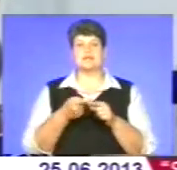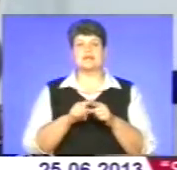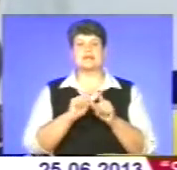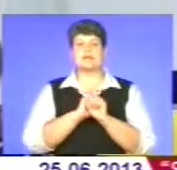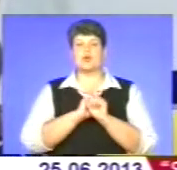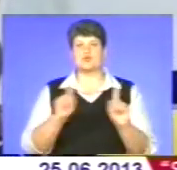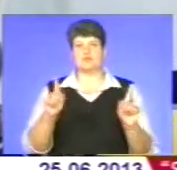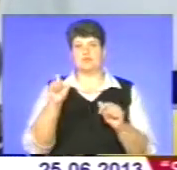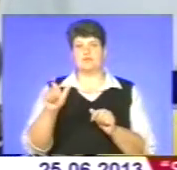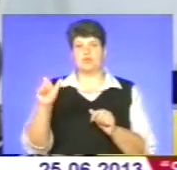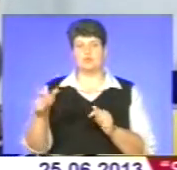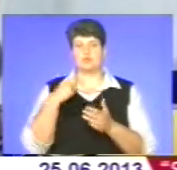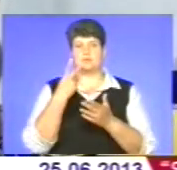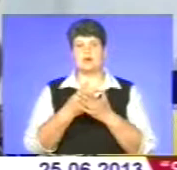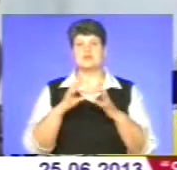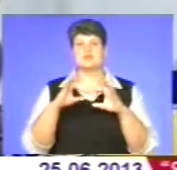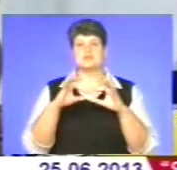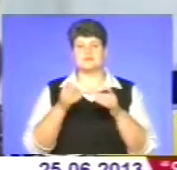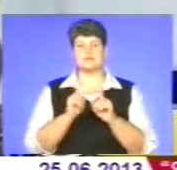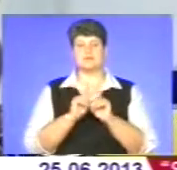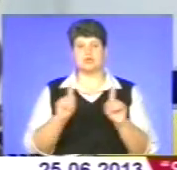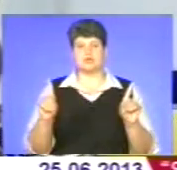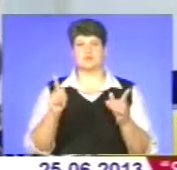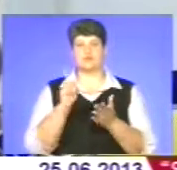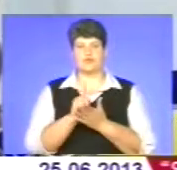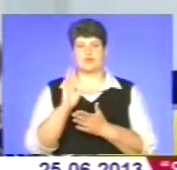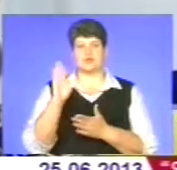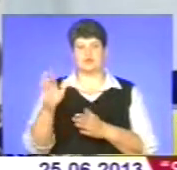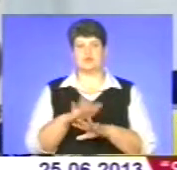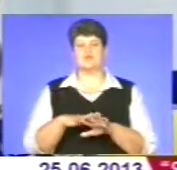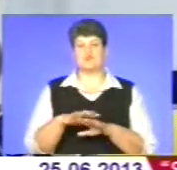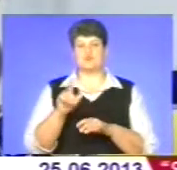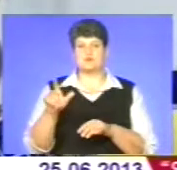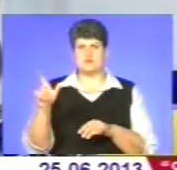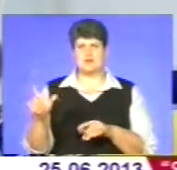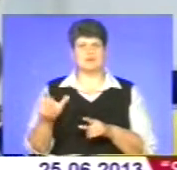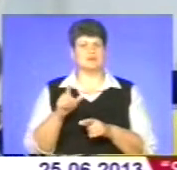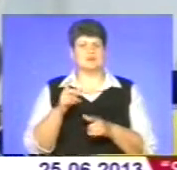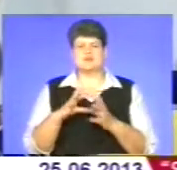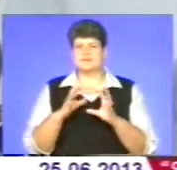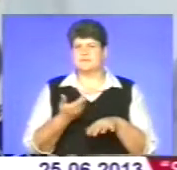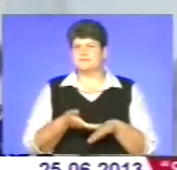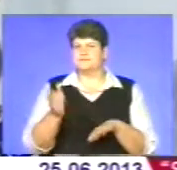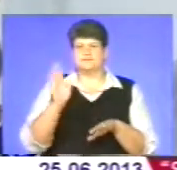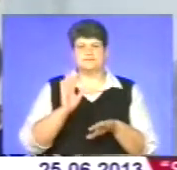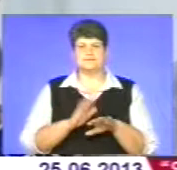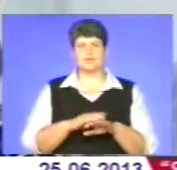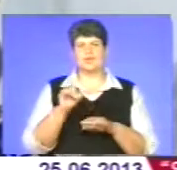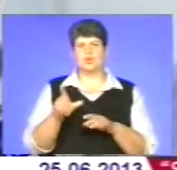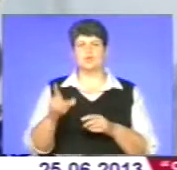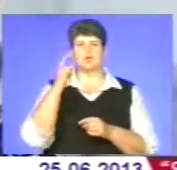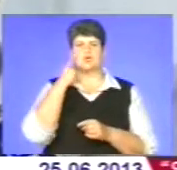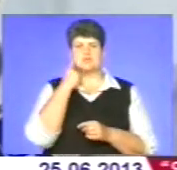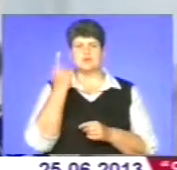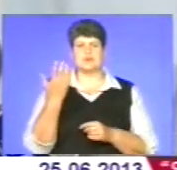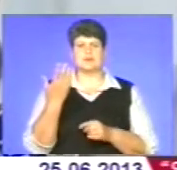-інакшому. І вони повинні бути в суспільстві. Хоча зараз такий світ цинічний і прагматичний, все більше люди оцінюють